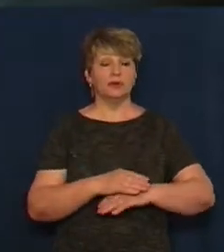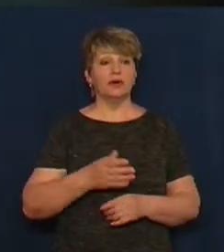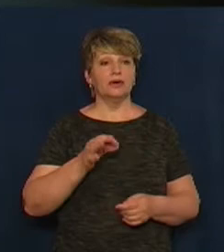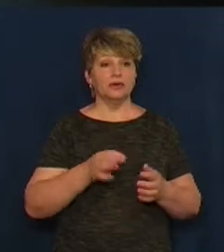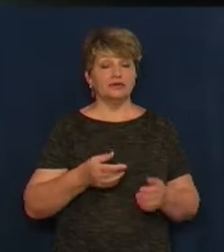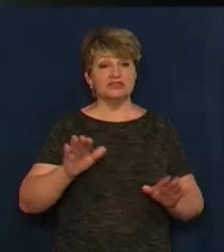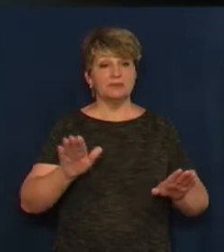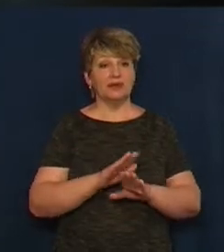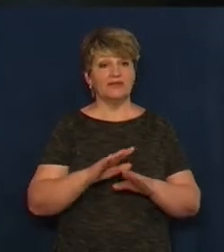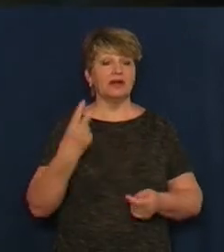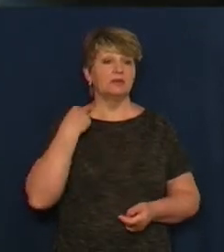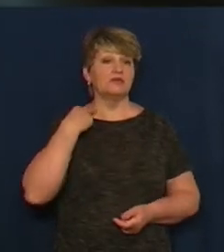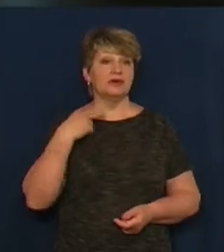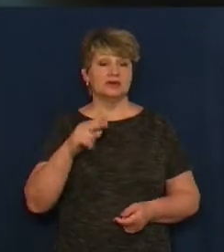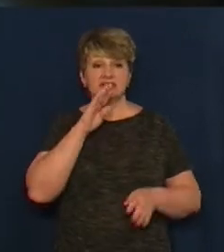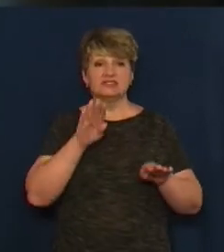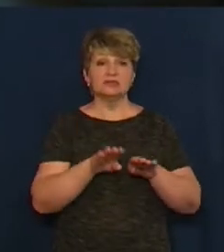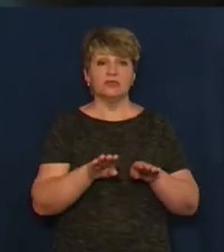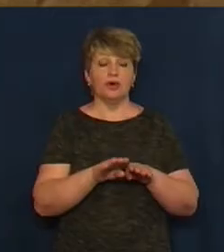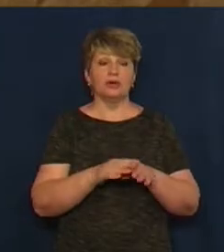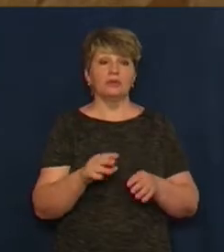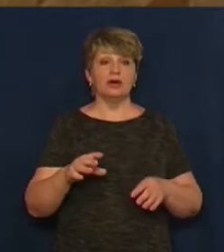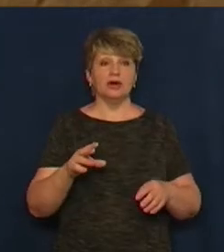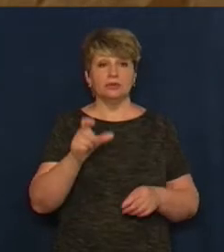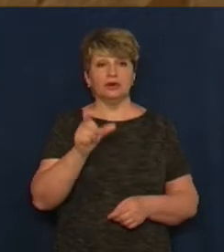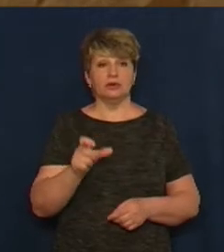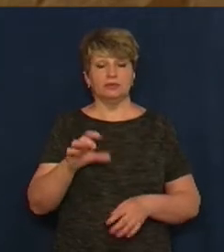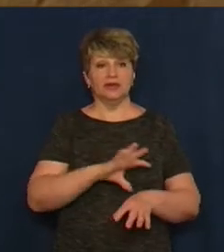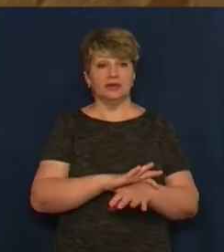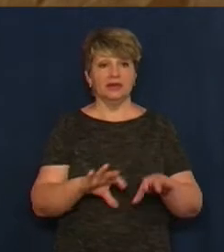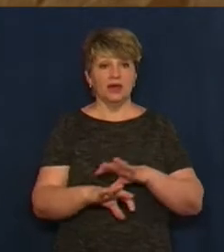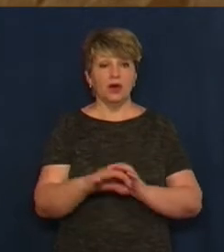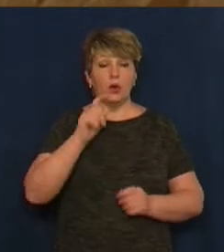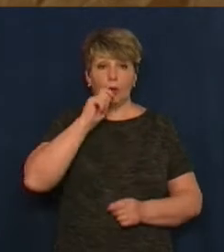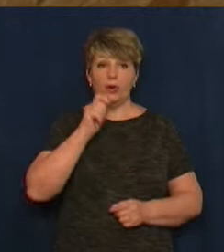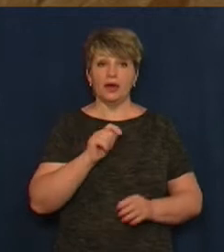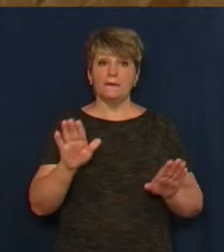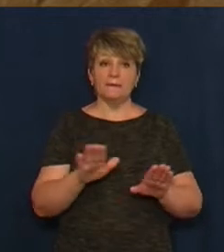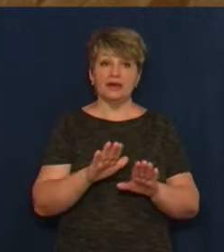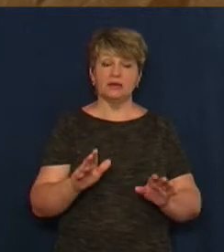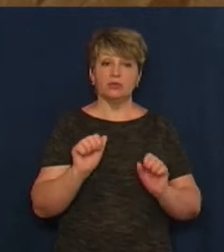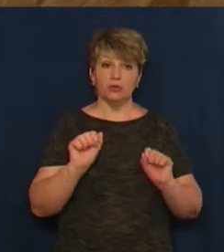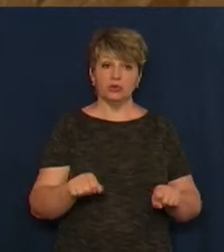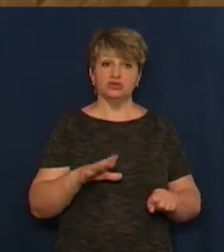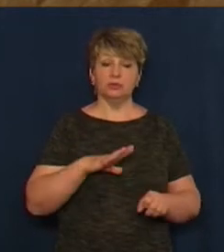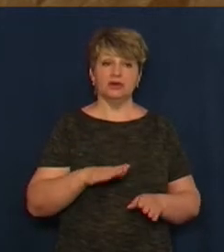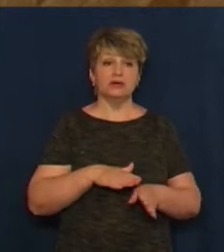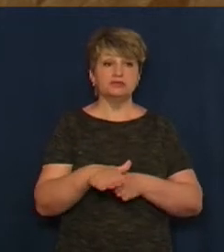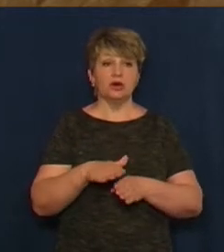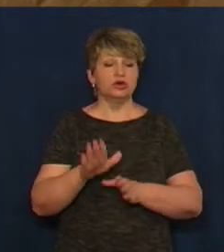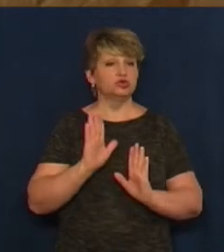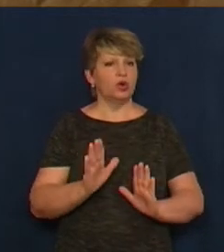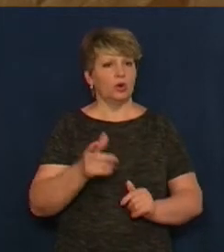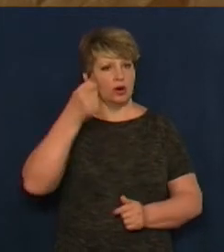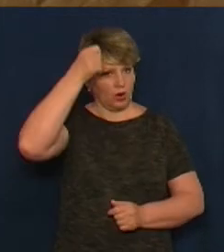співала у в'язниці з такими ж ув'язненими, як і сама. Українських пісень тільки могли козацькі. Тільки козацькі